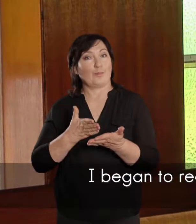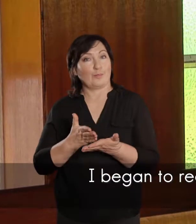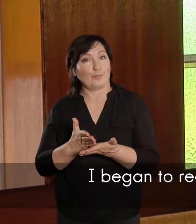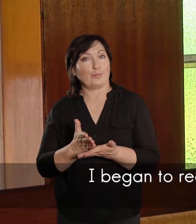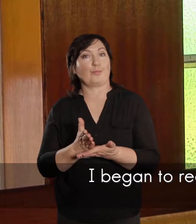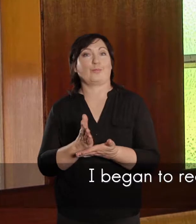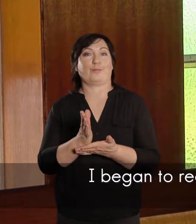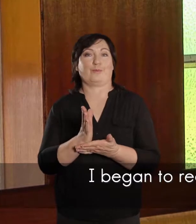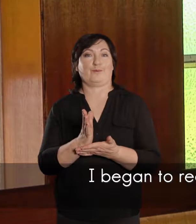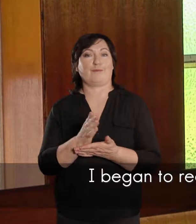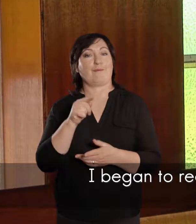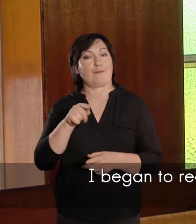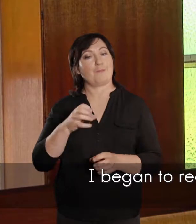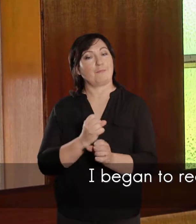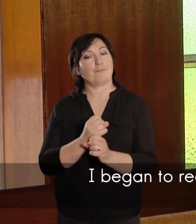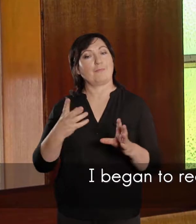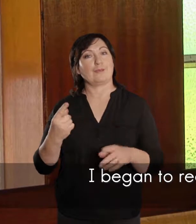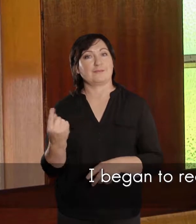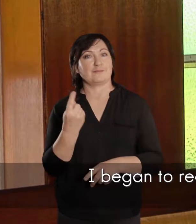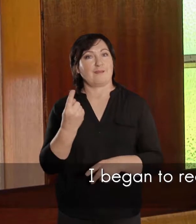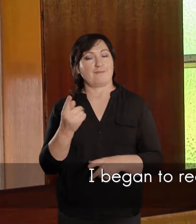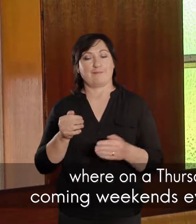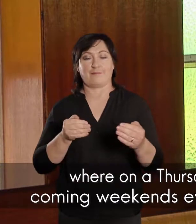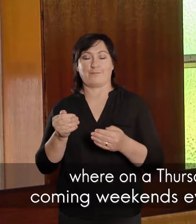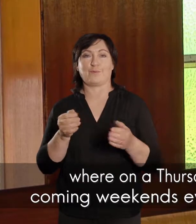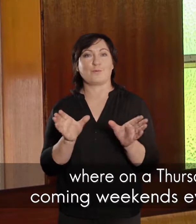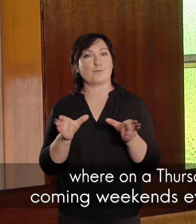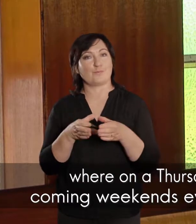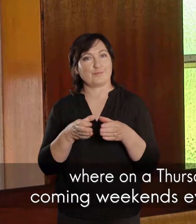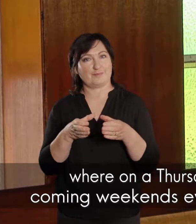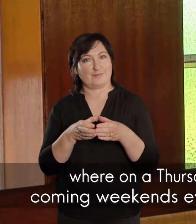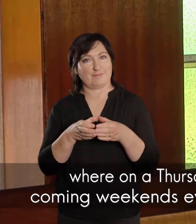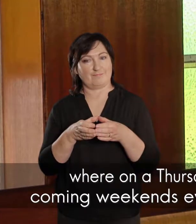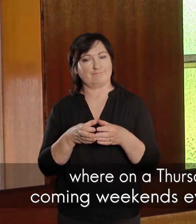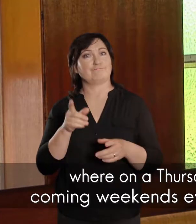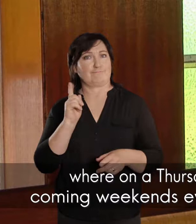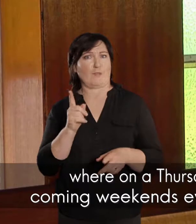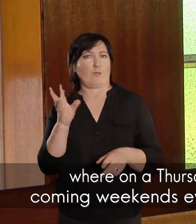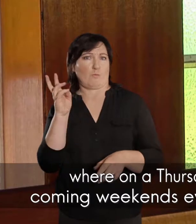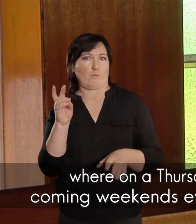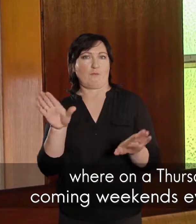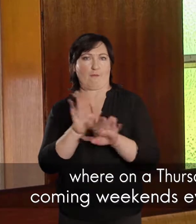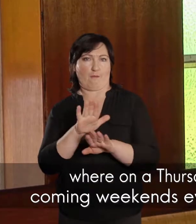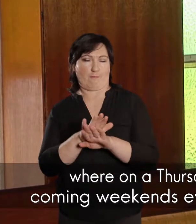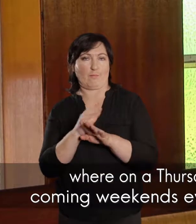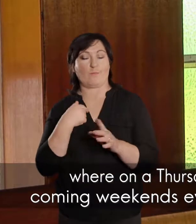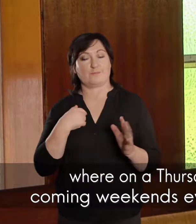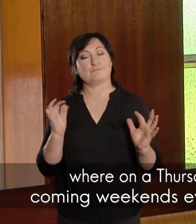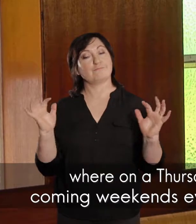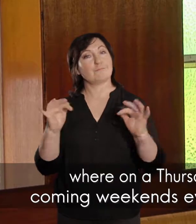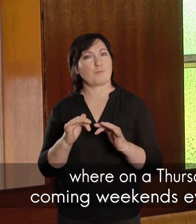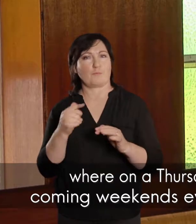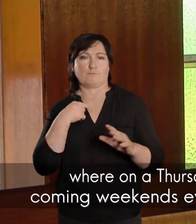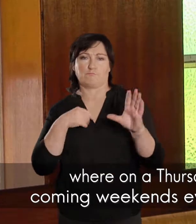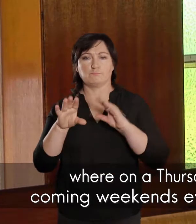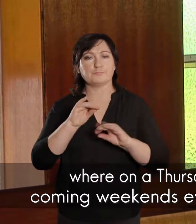hy eindelijk self begin die administratiecommissie, waar ons op een donderdag aand, dat nou by mekaar kom, om die